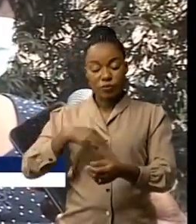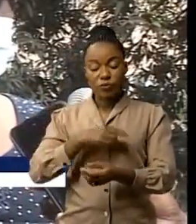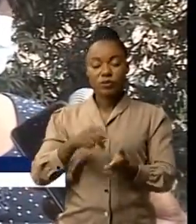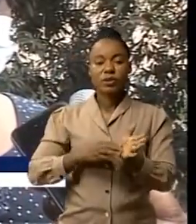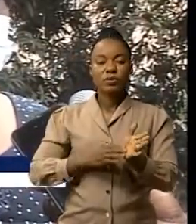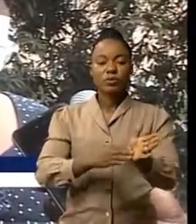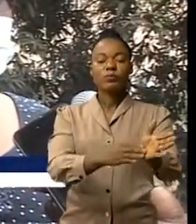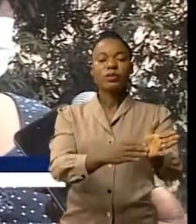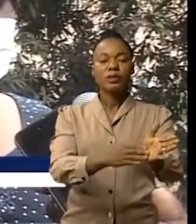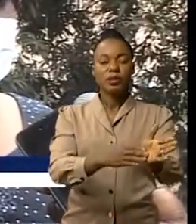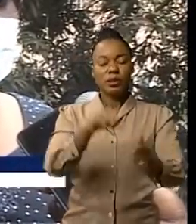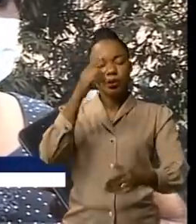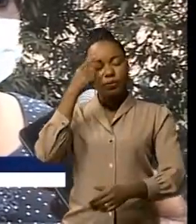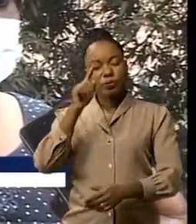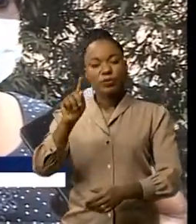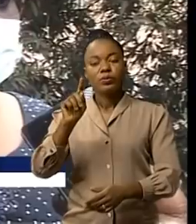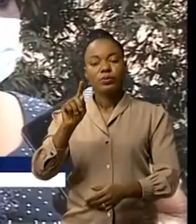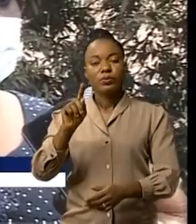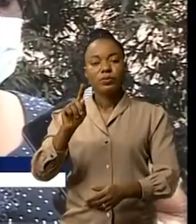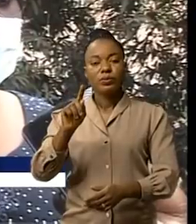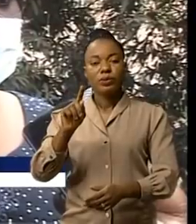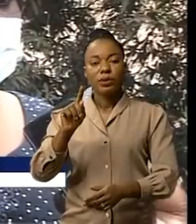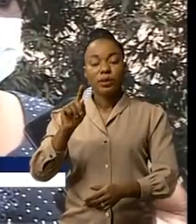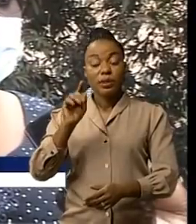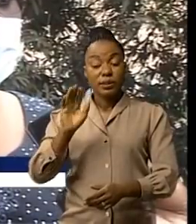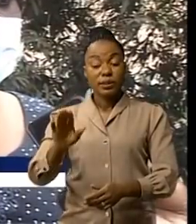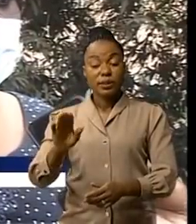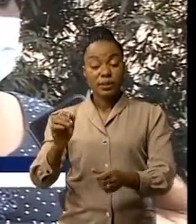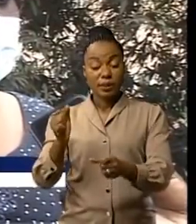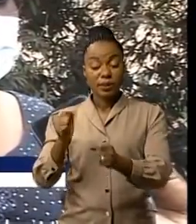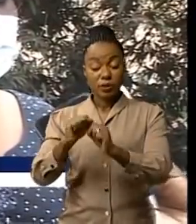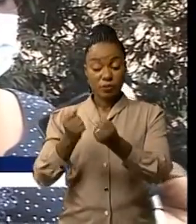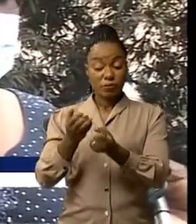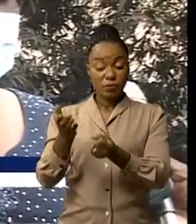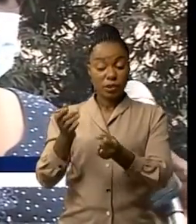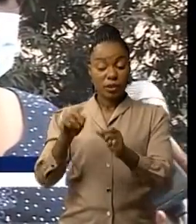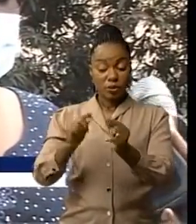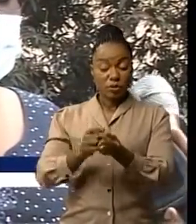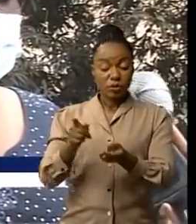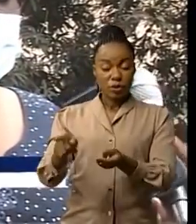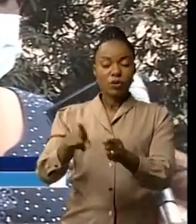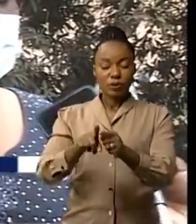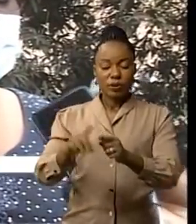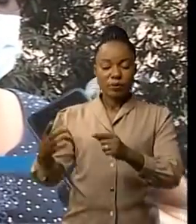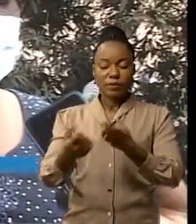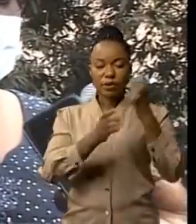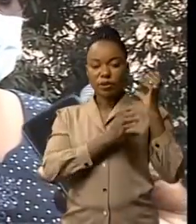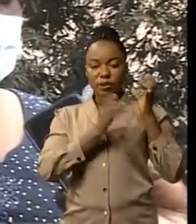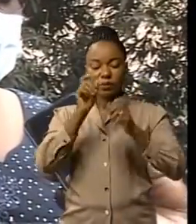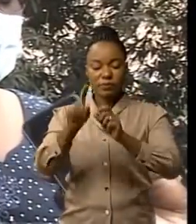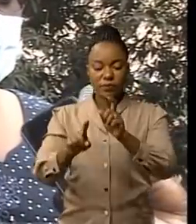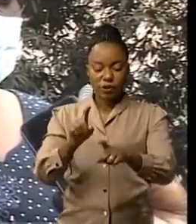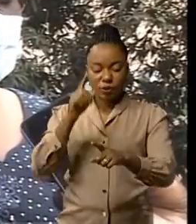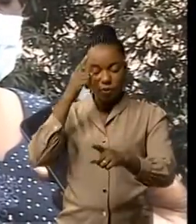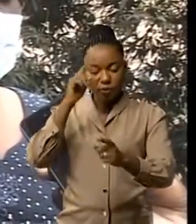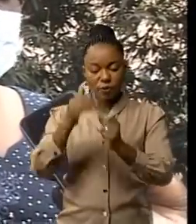pour que cette structure cet établissement public prenne vraiment en charge les questions de vulnérabilité